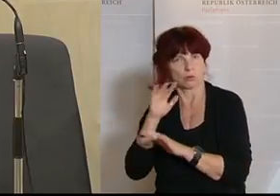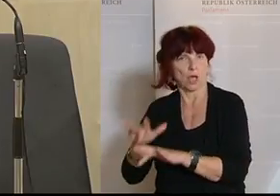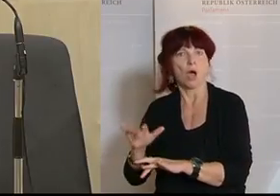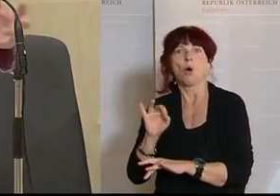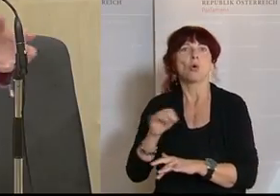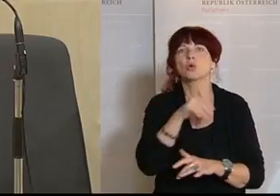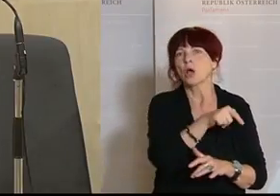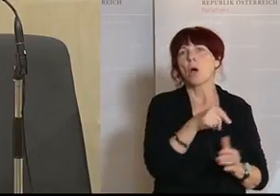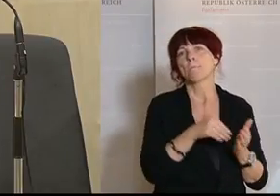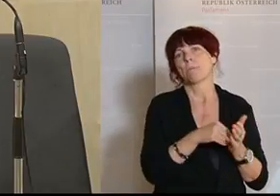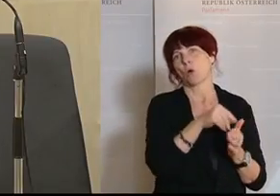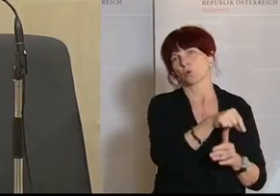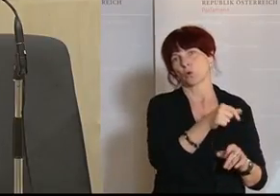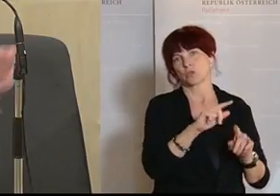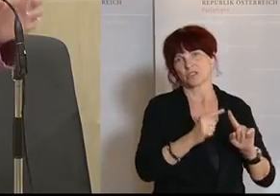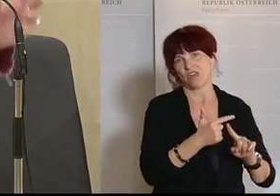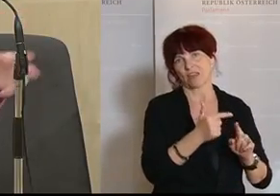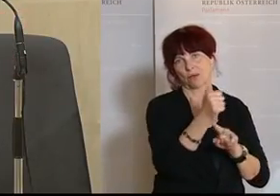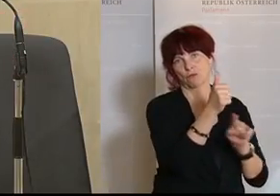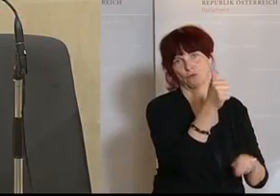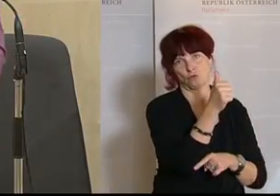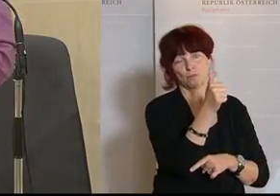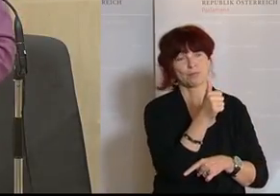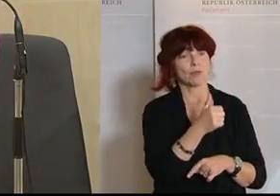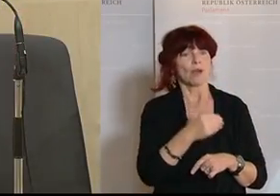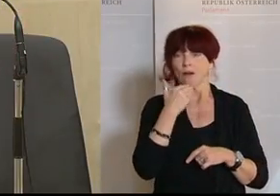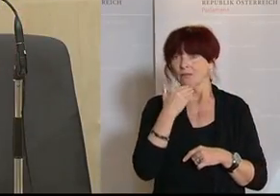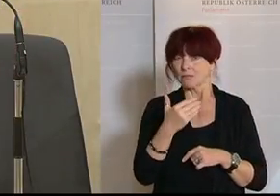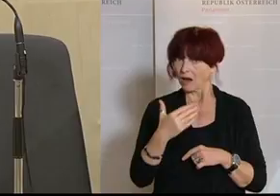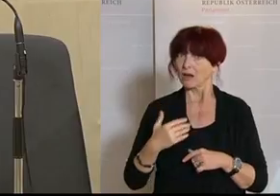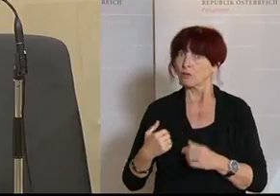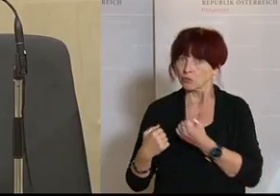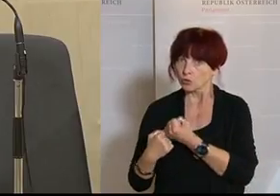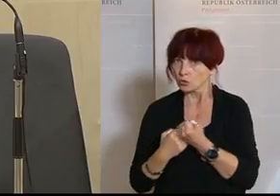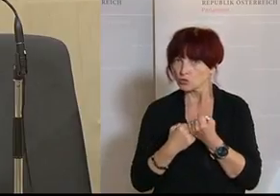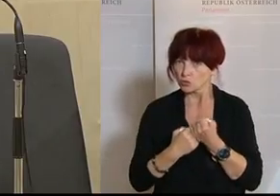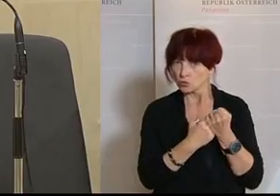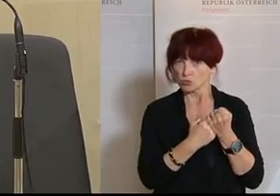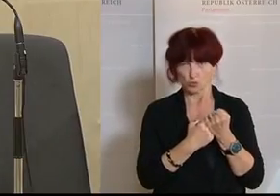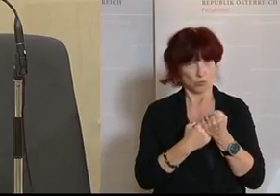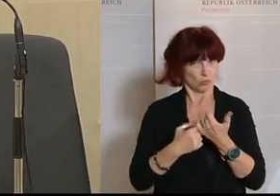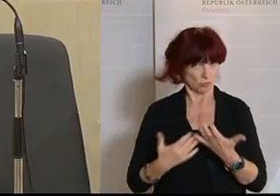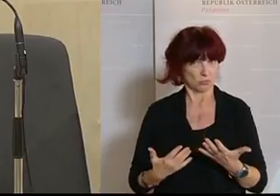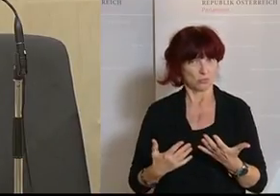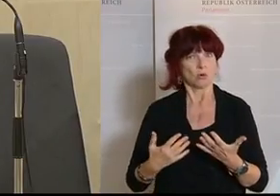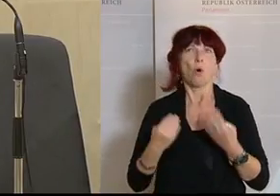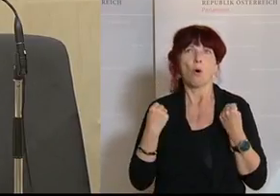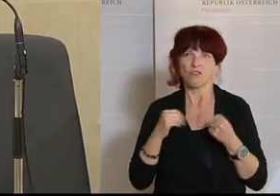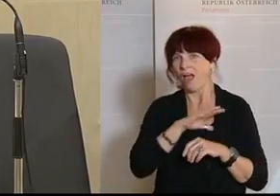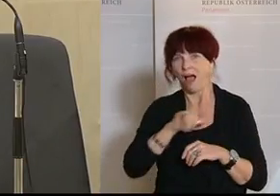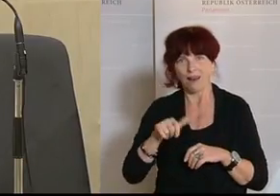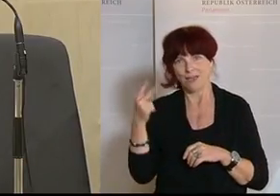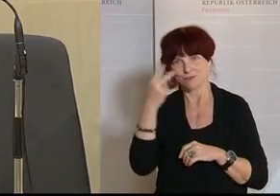Danke für die Unterstützung dafür und ich würde mich sehr freuen, wenn da alle hier im Nationalrat dann auch zustimmen werden. Hier geht es darum,